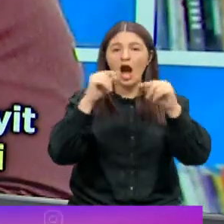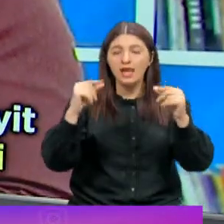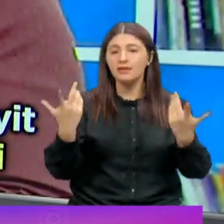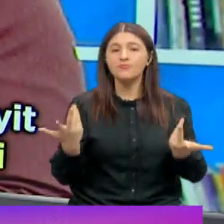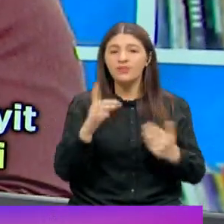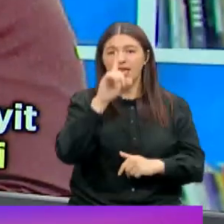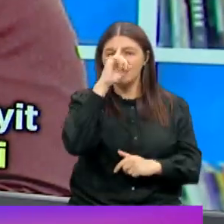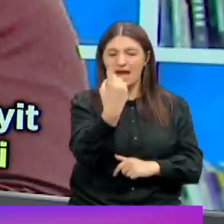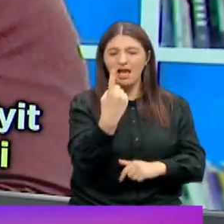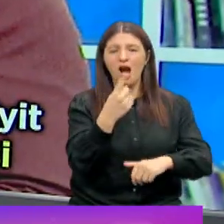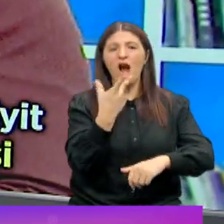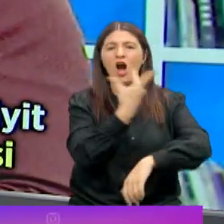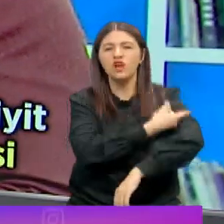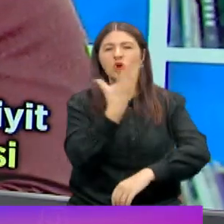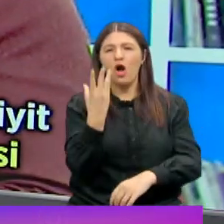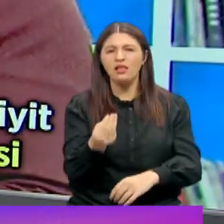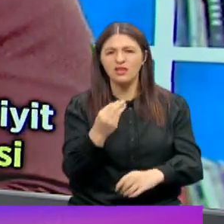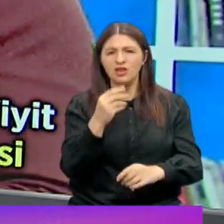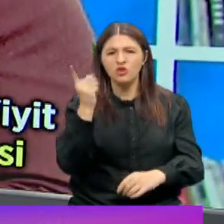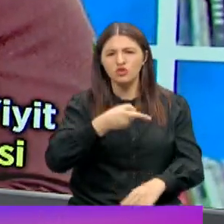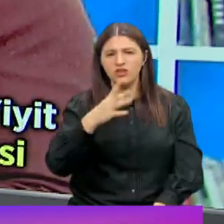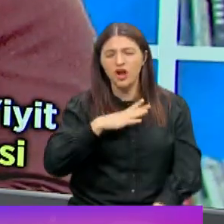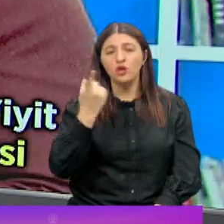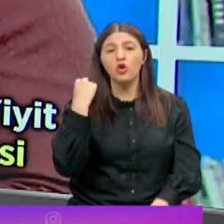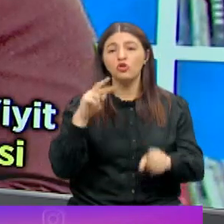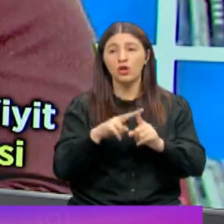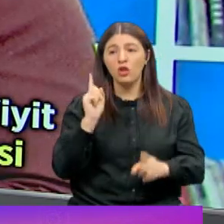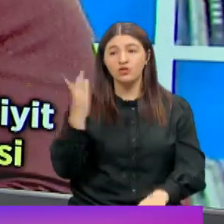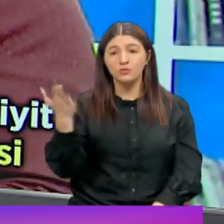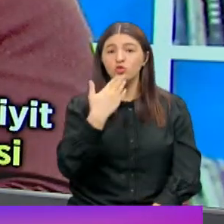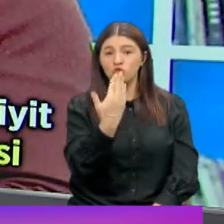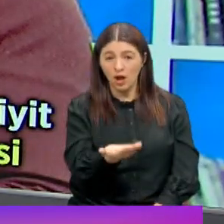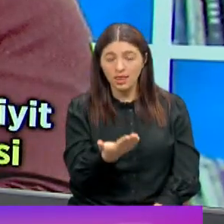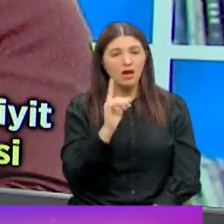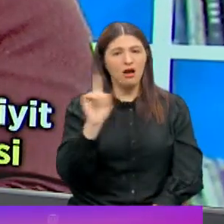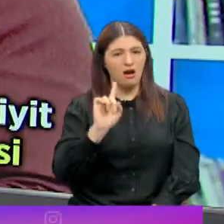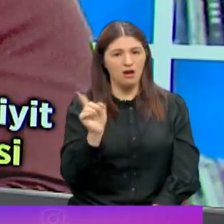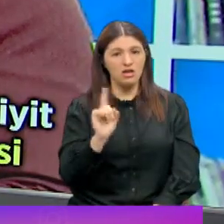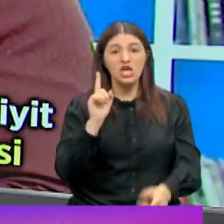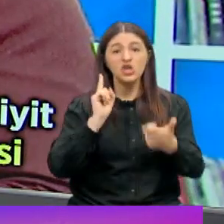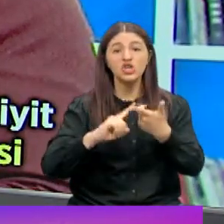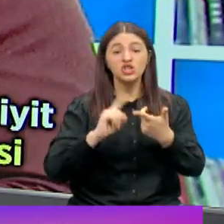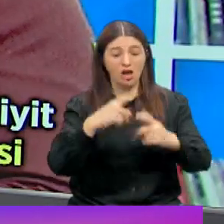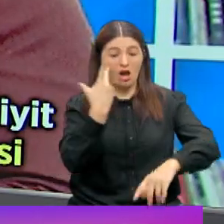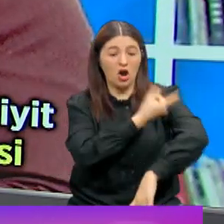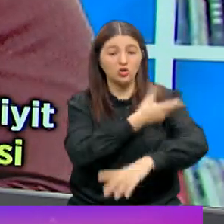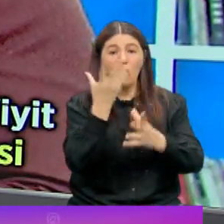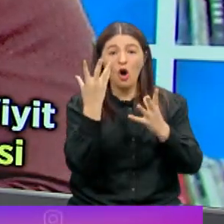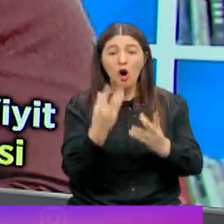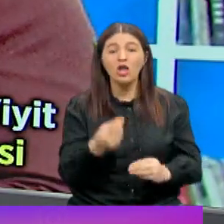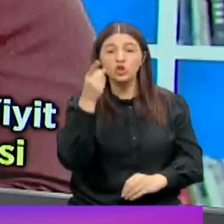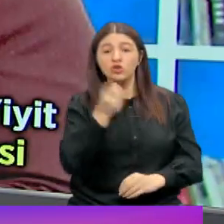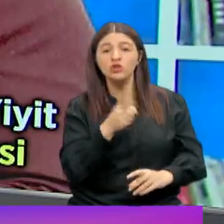tek doz aşılı oranı vardı ya, dün Nurettin Yiğit hocamız da söylemişti. Hayır. İki doz aşılıların